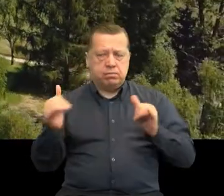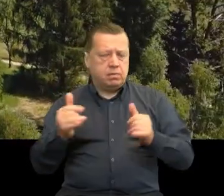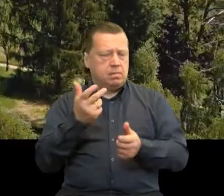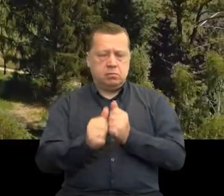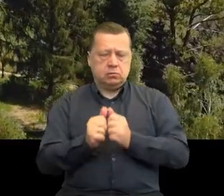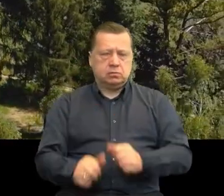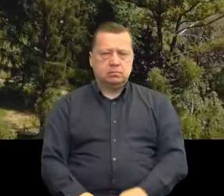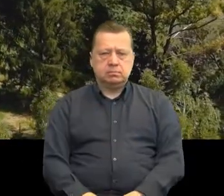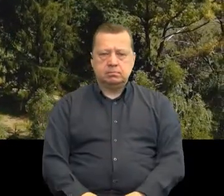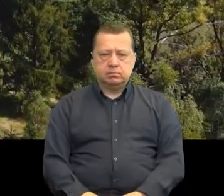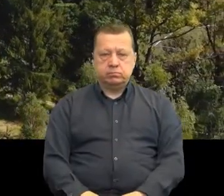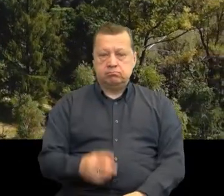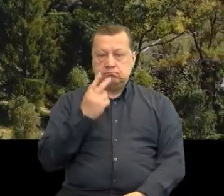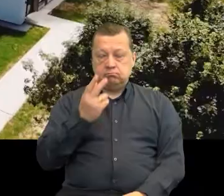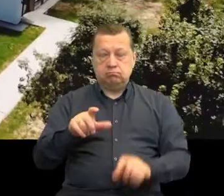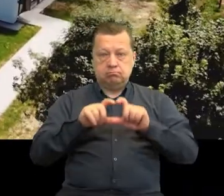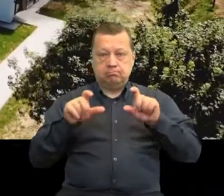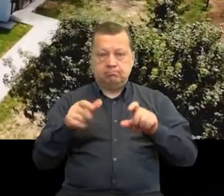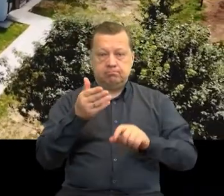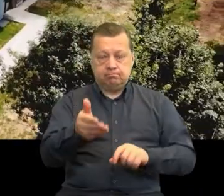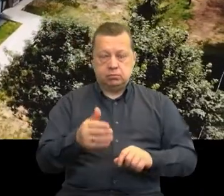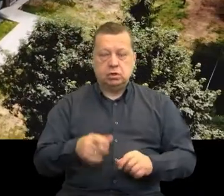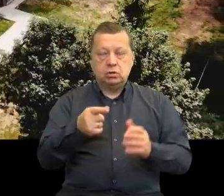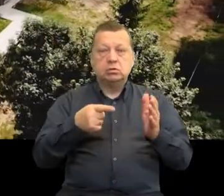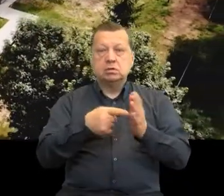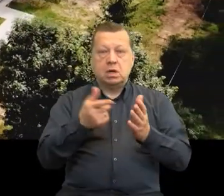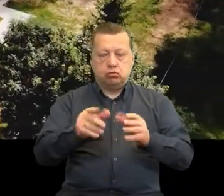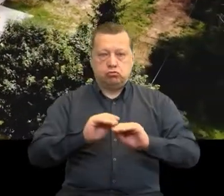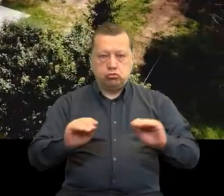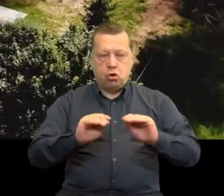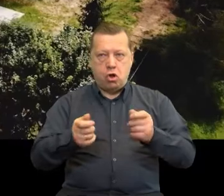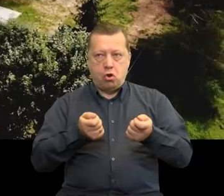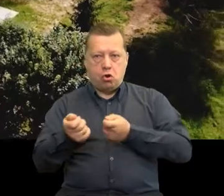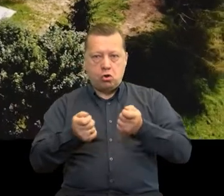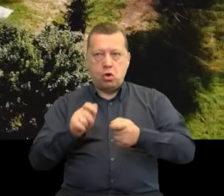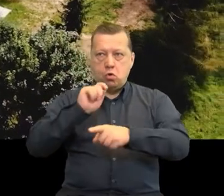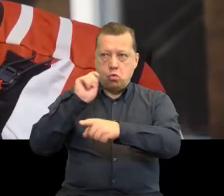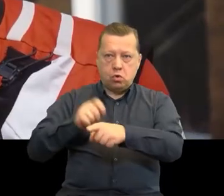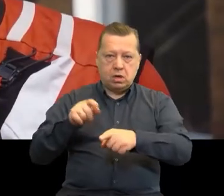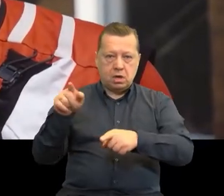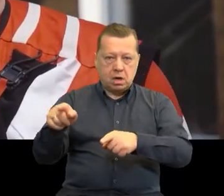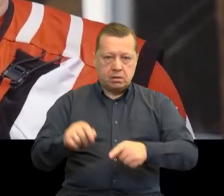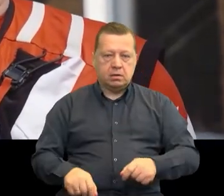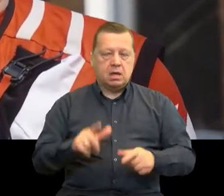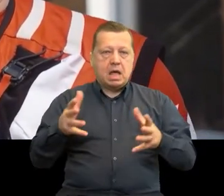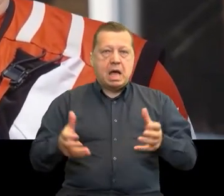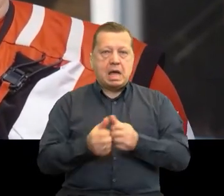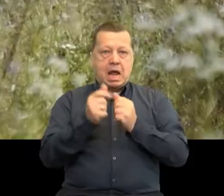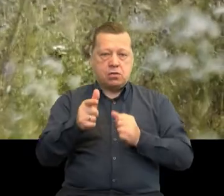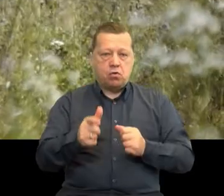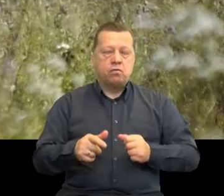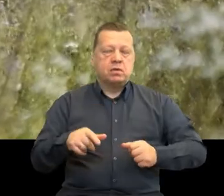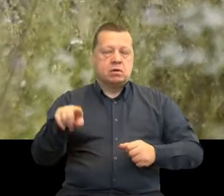Za moimi plecami mamy obiekt, który będzie służył celom szkoleniowym i koordynacyjnym. Po stronie ukraińskiej powstaje obiekt dla ratowników z Ukrainy w